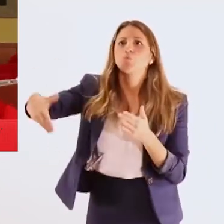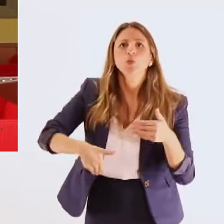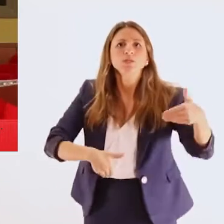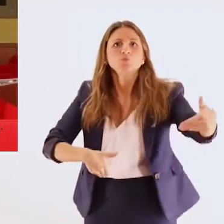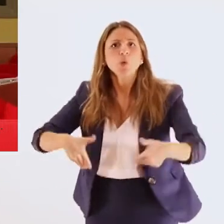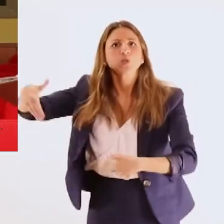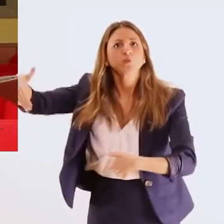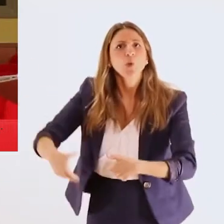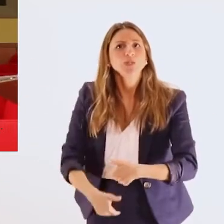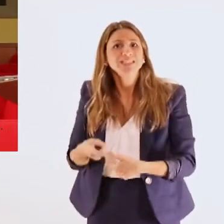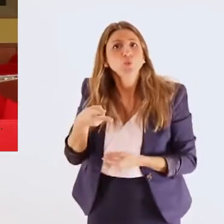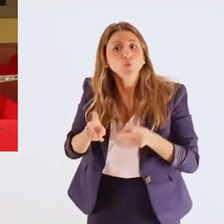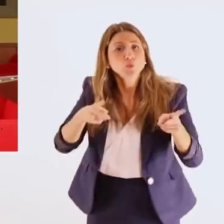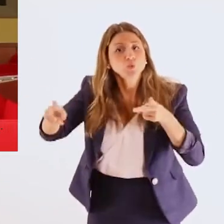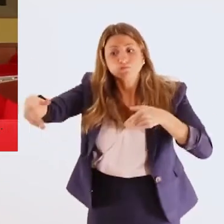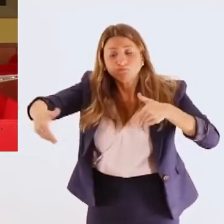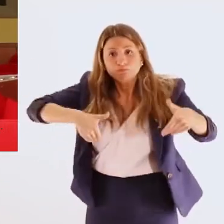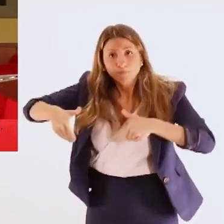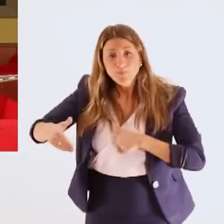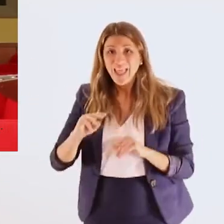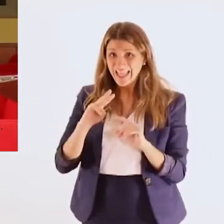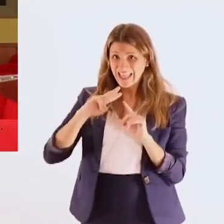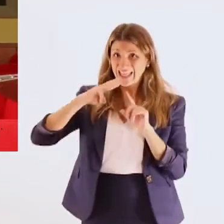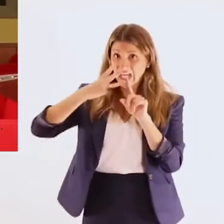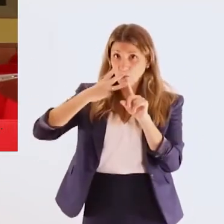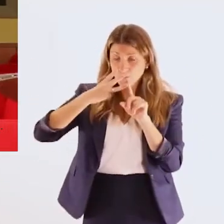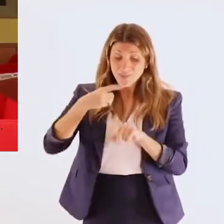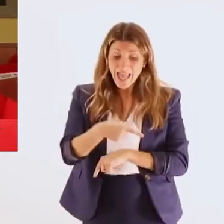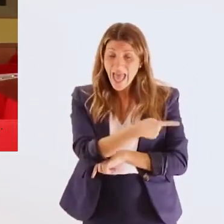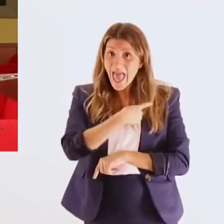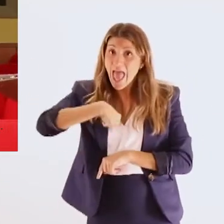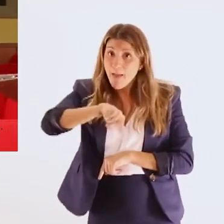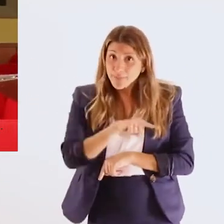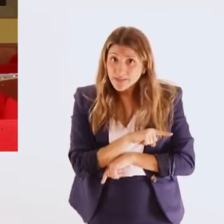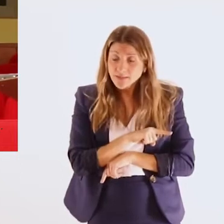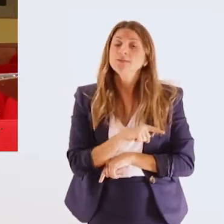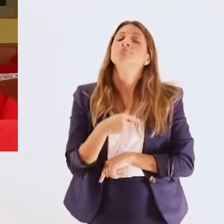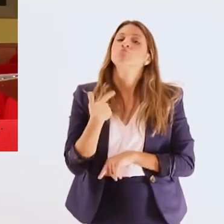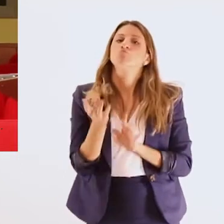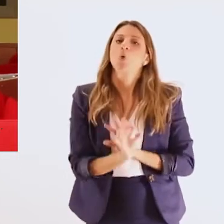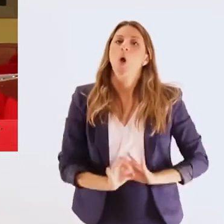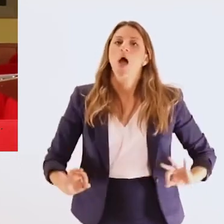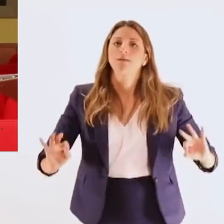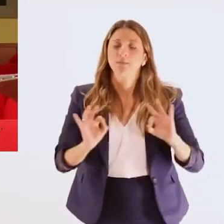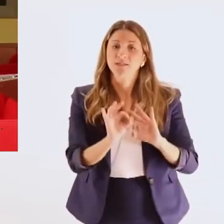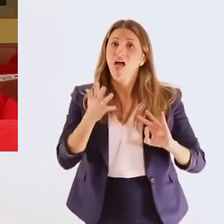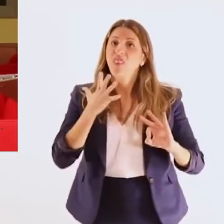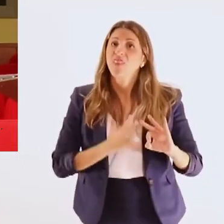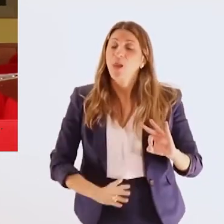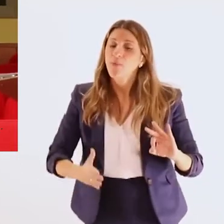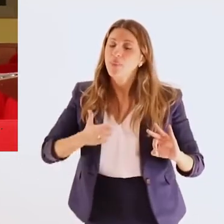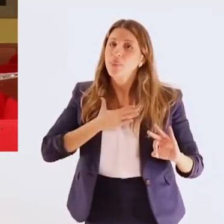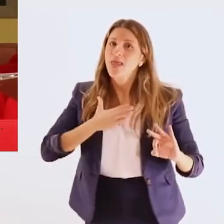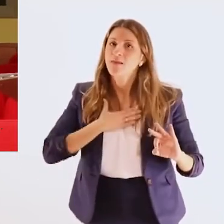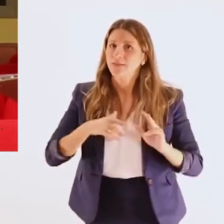αντιπολίτευσης θα έχουν υποχρέωση να παρουσιάσουν τη δική τους πρόταση και τρίτον και κυριότερο που αφορά εμάς